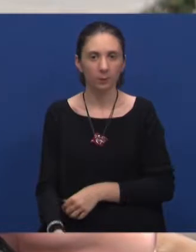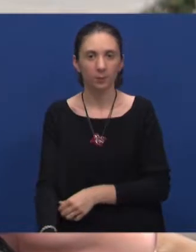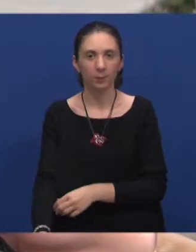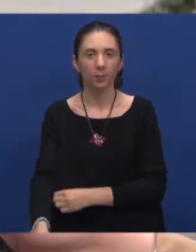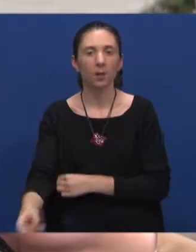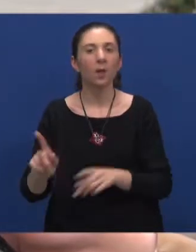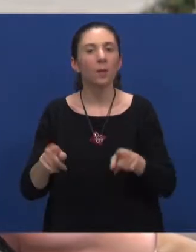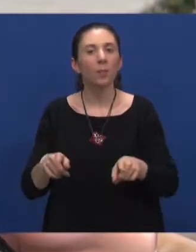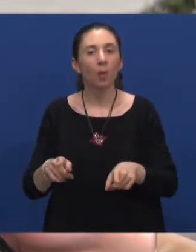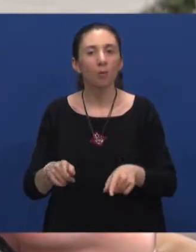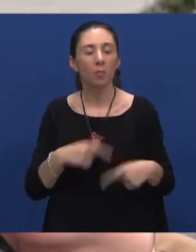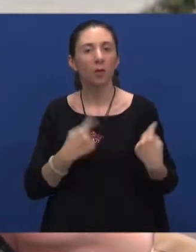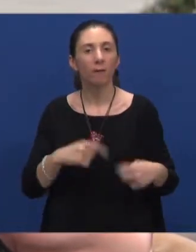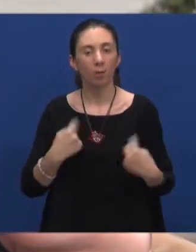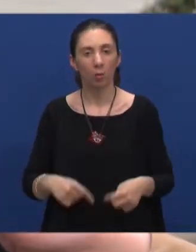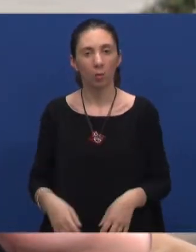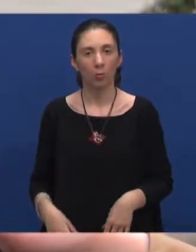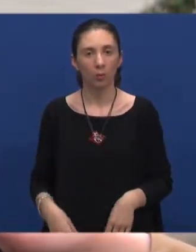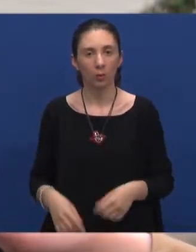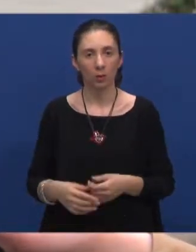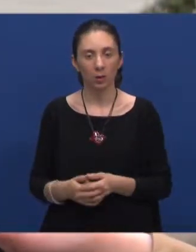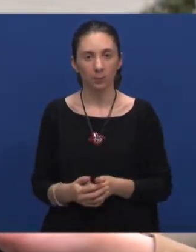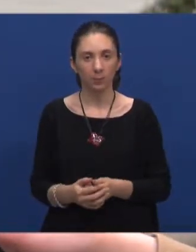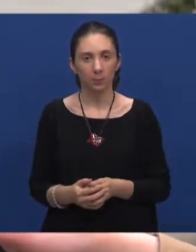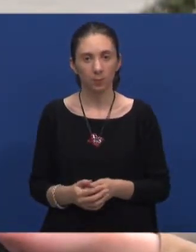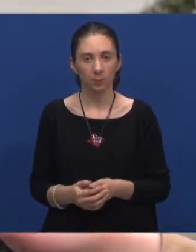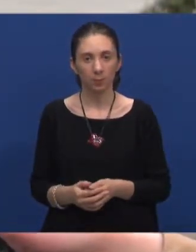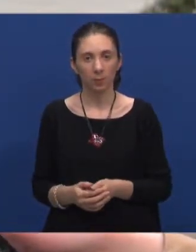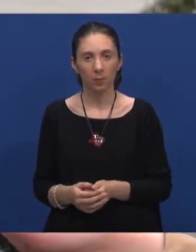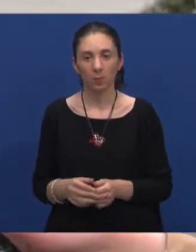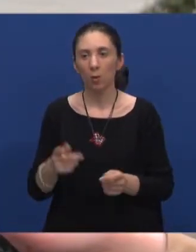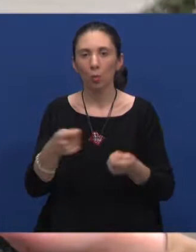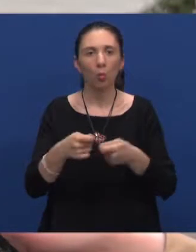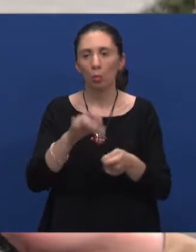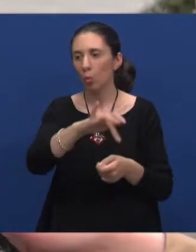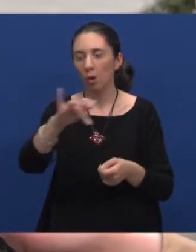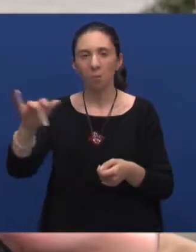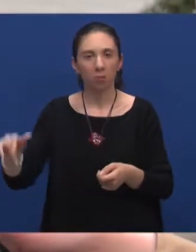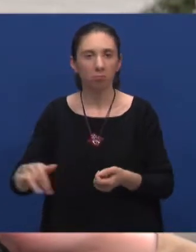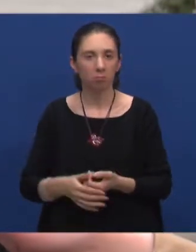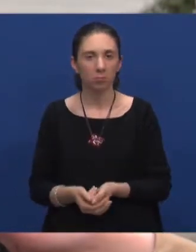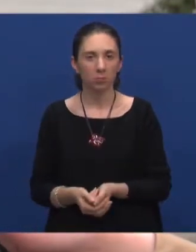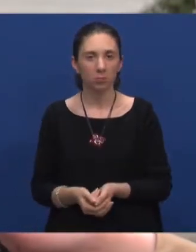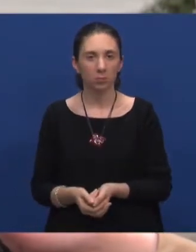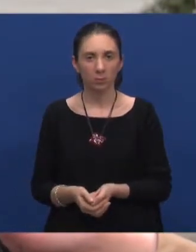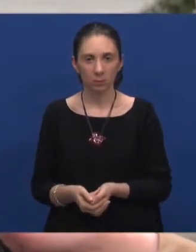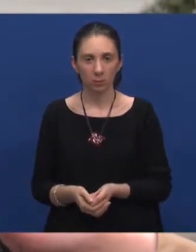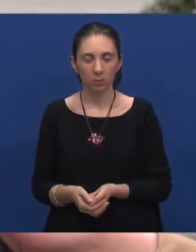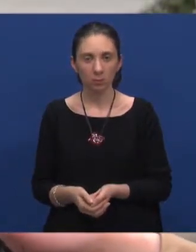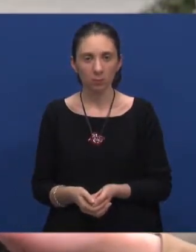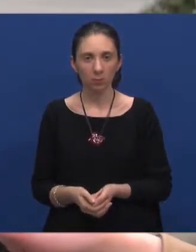povremeno volontiram tako u određenim udrugama, pa onda i tako,